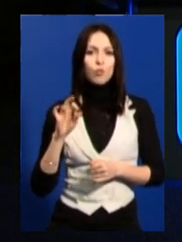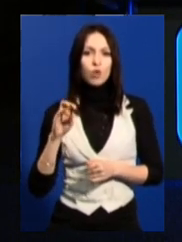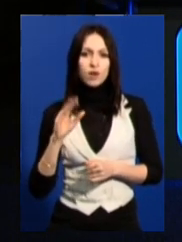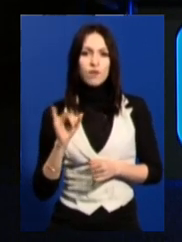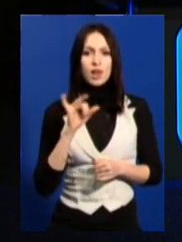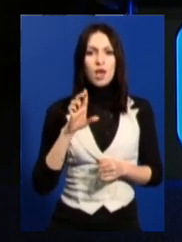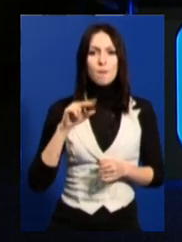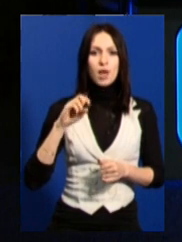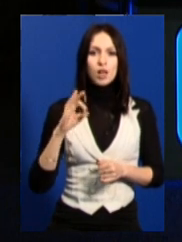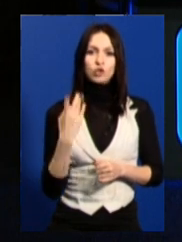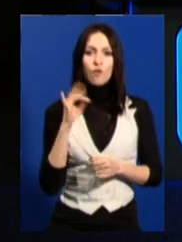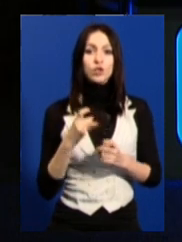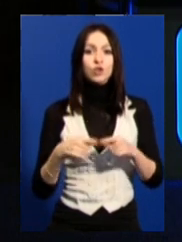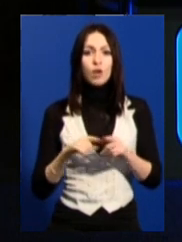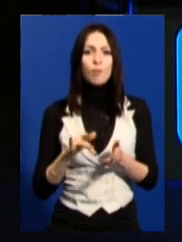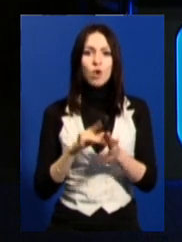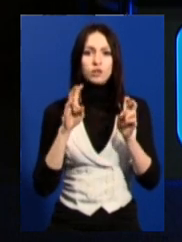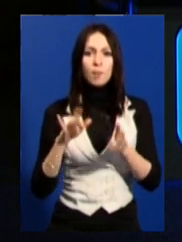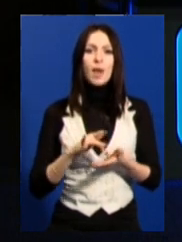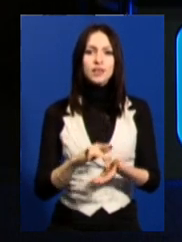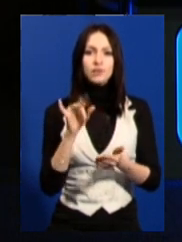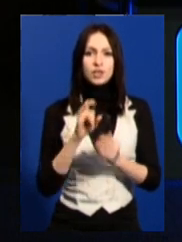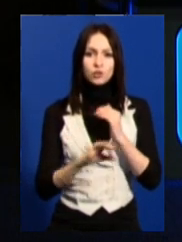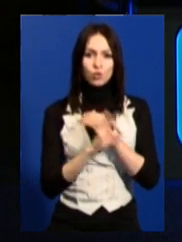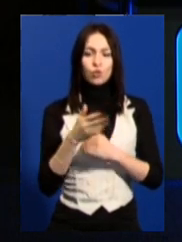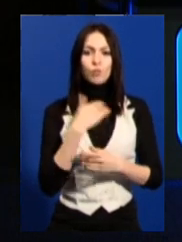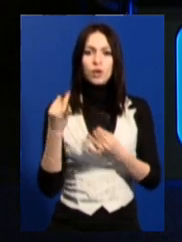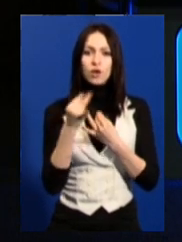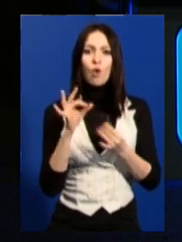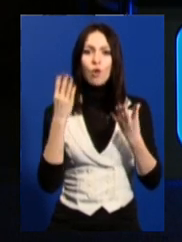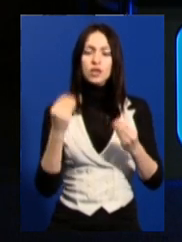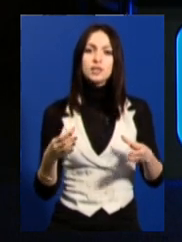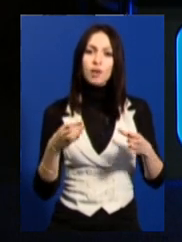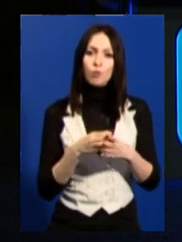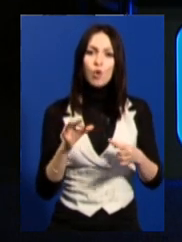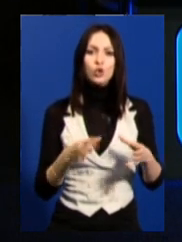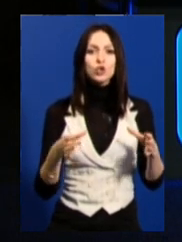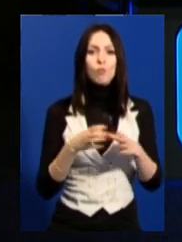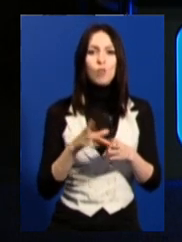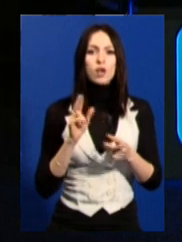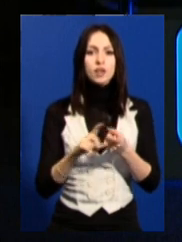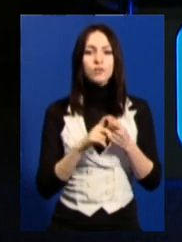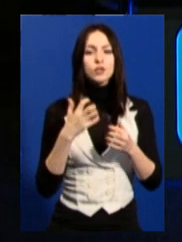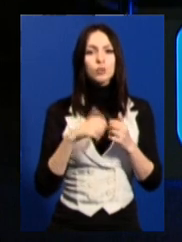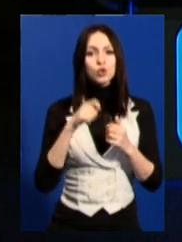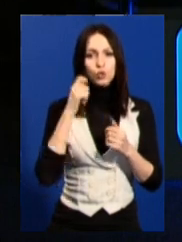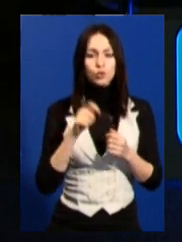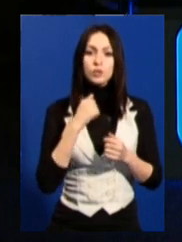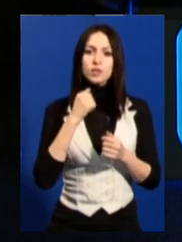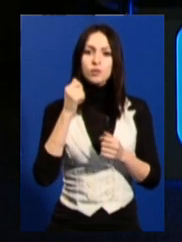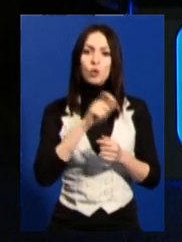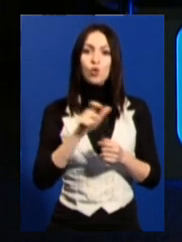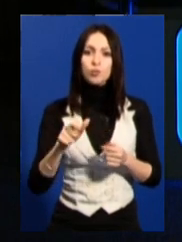Балашов, один з організаторів проєкту «Мандрівники зі Сходу». Ми говорили про День Соборності, про Соборність як зв'язки між людьми. Дякую вам,